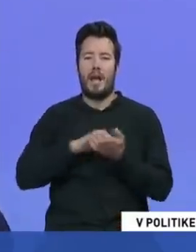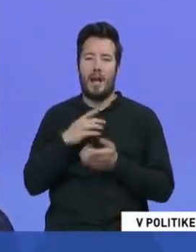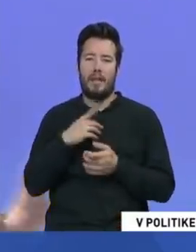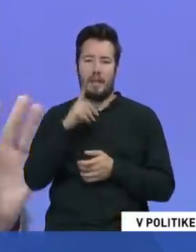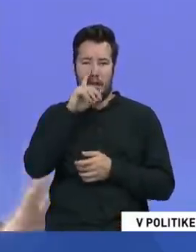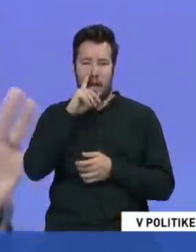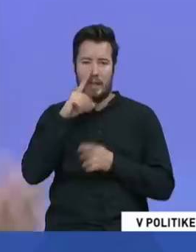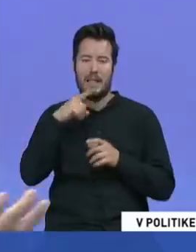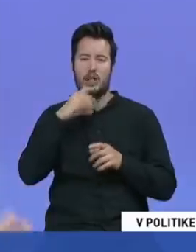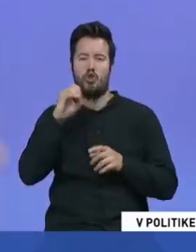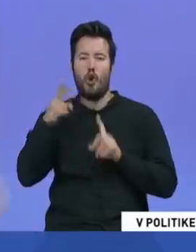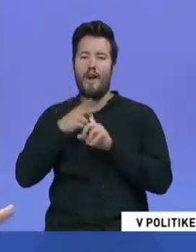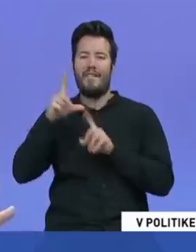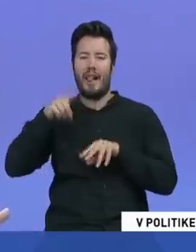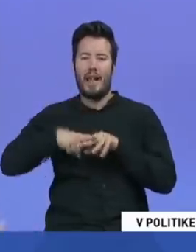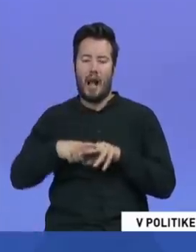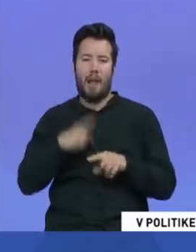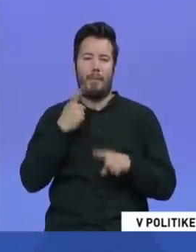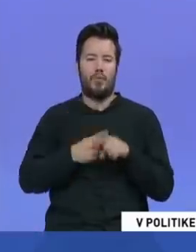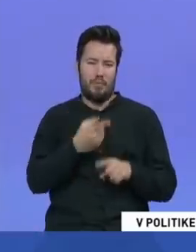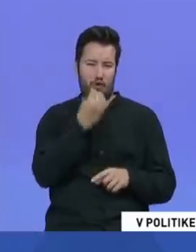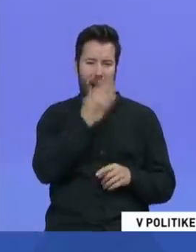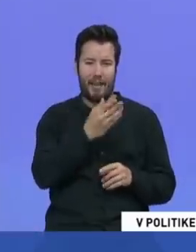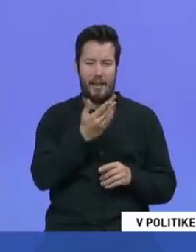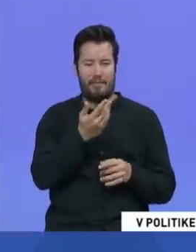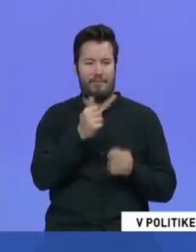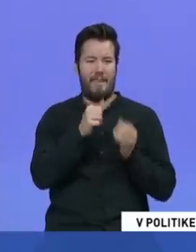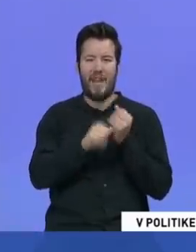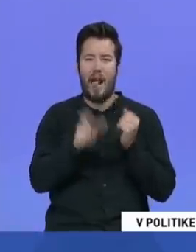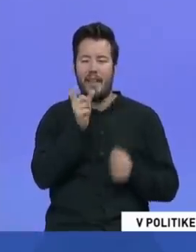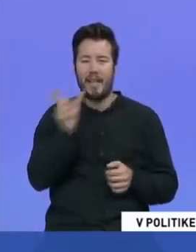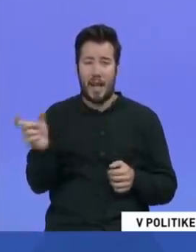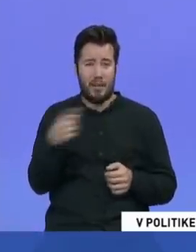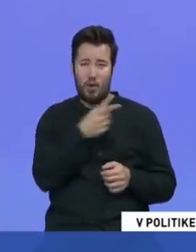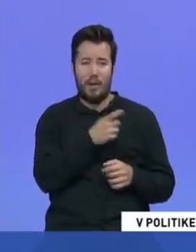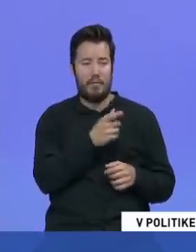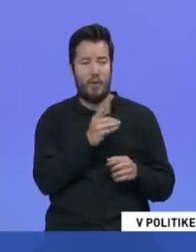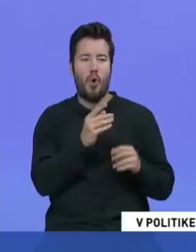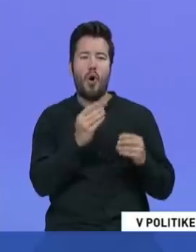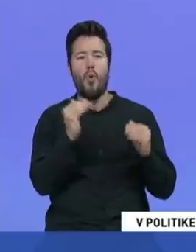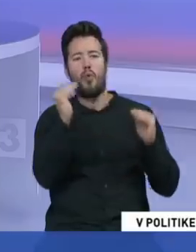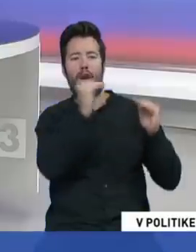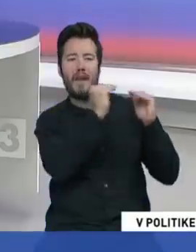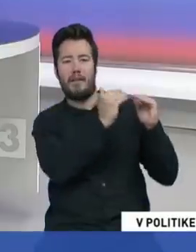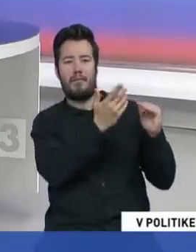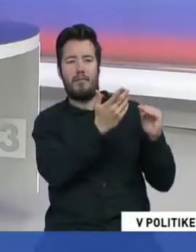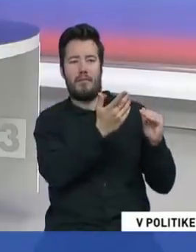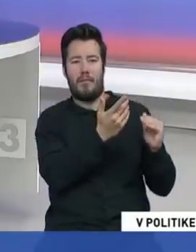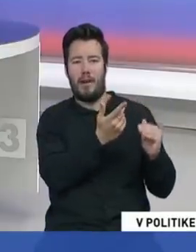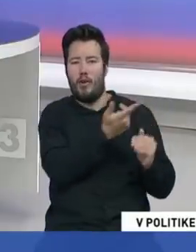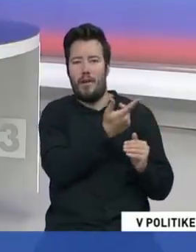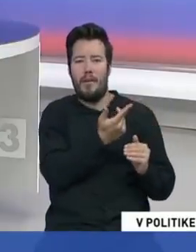nebudem všetky tie fekálne výrazy, ktoré používa, používať, tak to je naozaj úroveň pubertiaka malého decka a nie predsedu vlády. Dobre, nemáme tu ešte raz. Dobre,